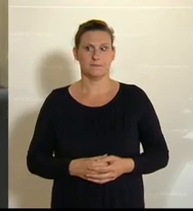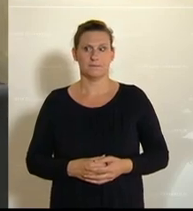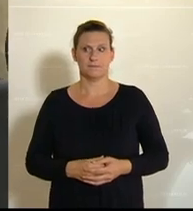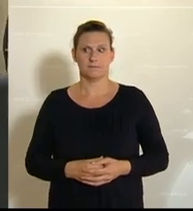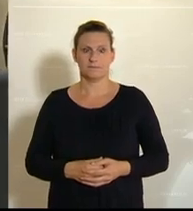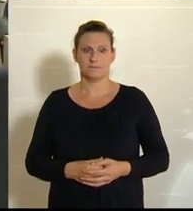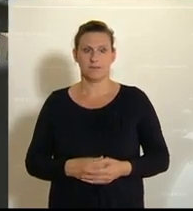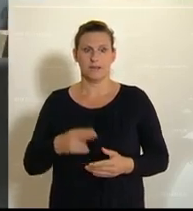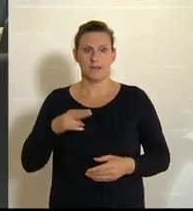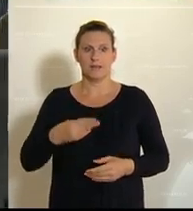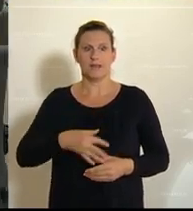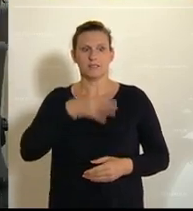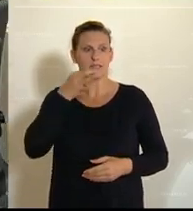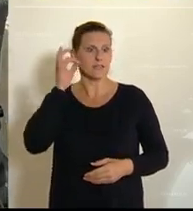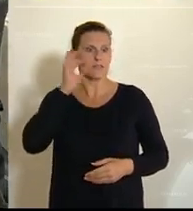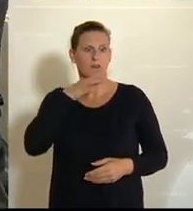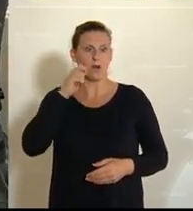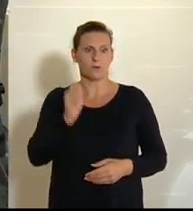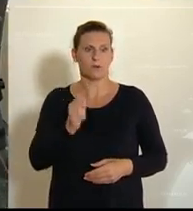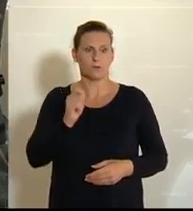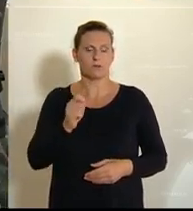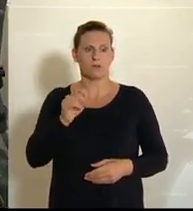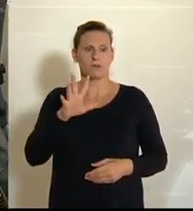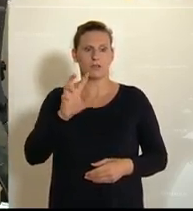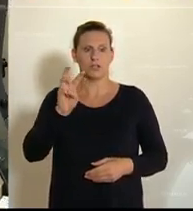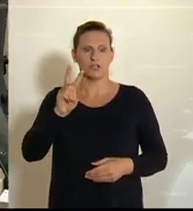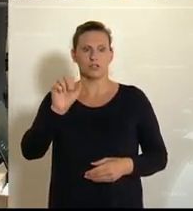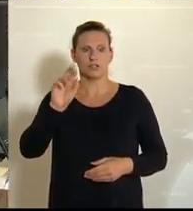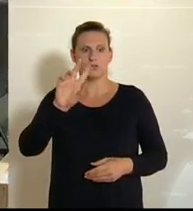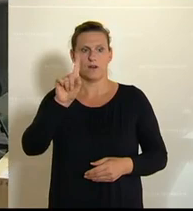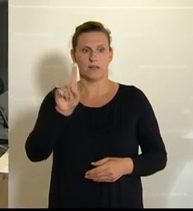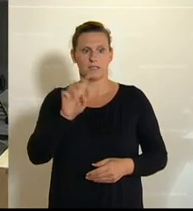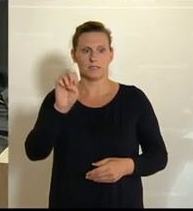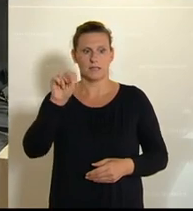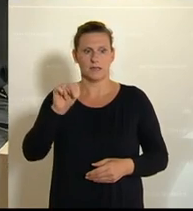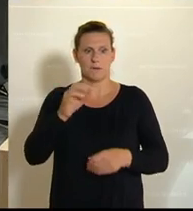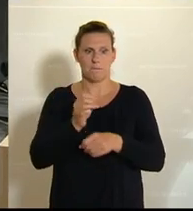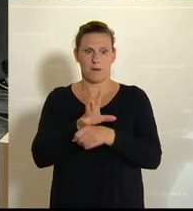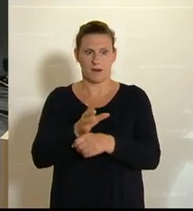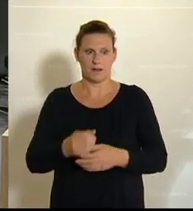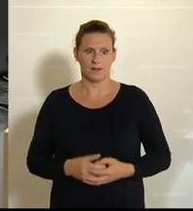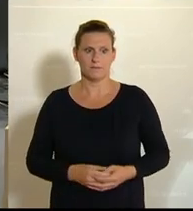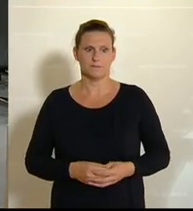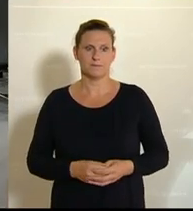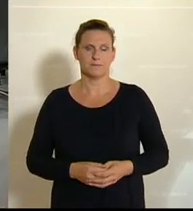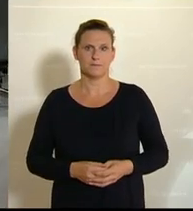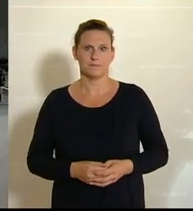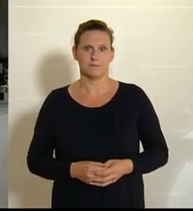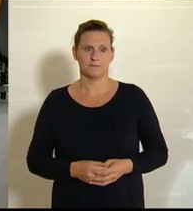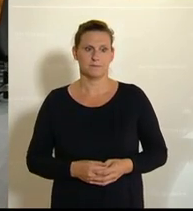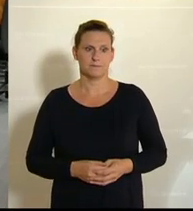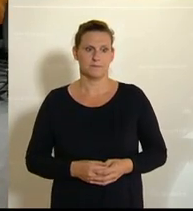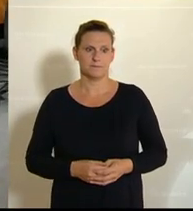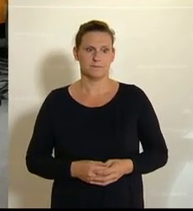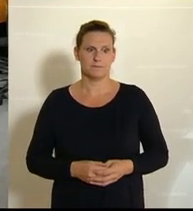Nächste Rednerin, Frau Abgeordnete Corina Schwarzenberger. Corina Schwarzenberger ist